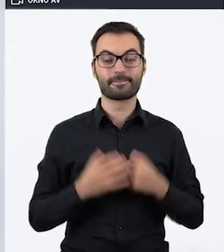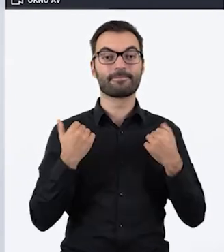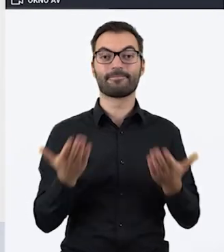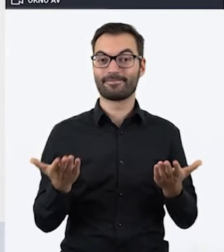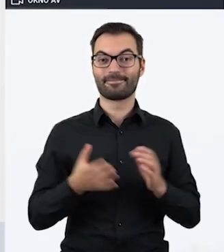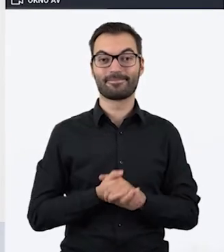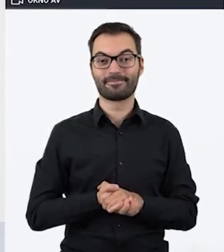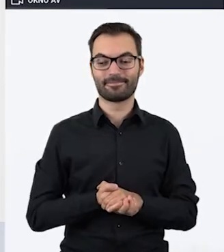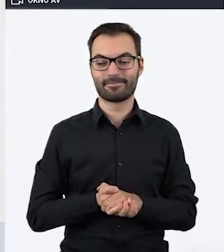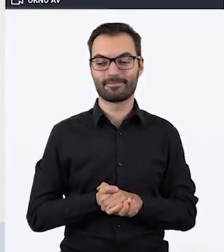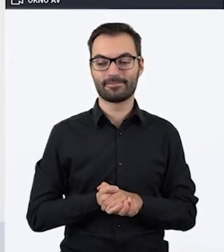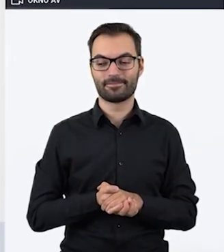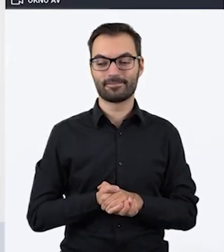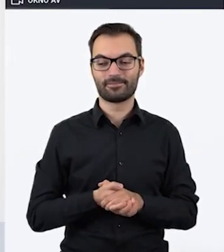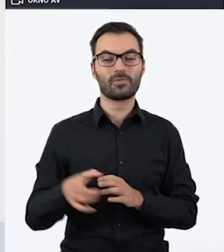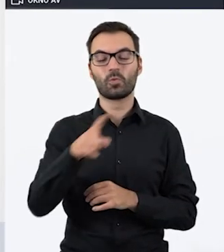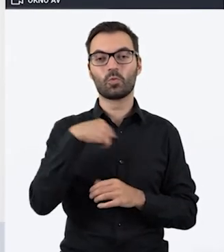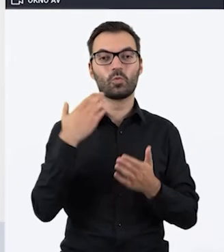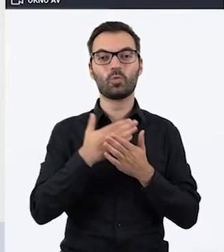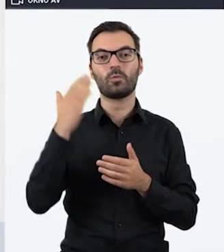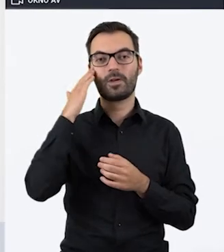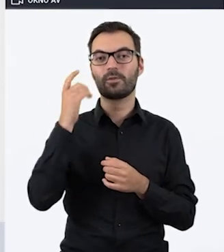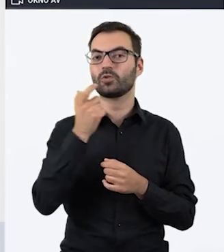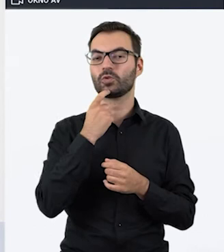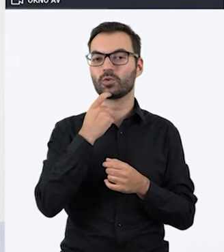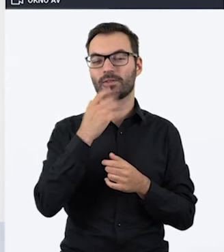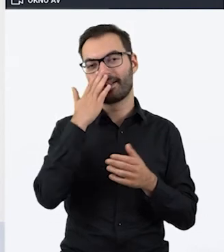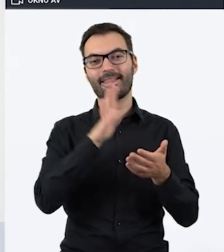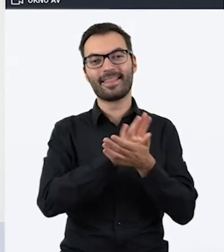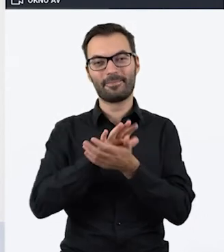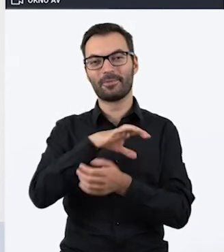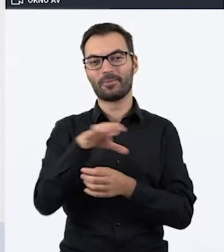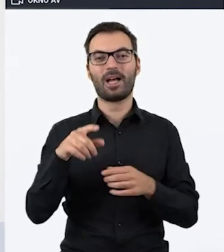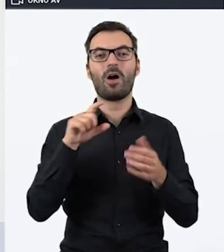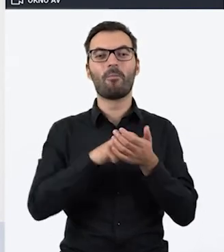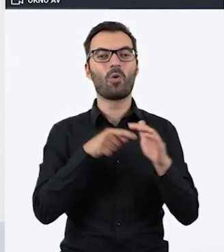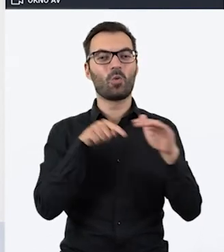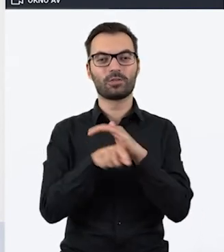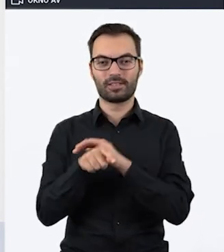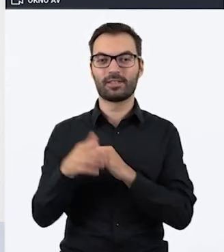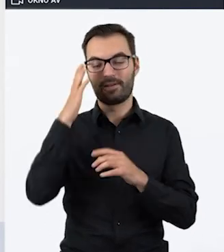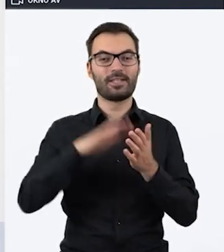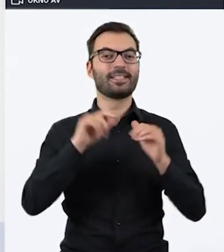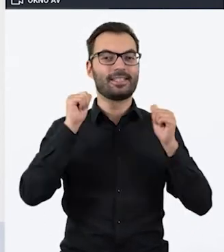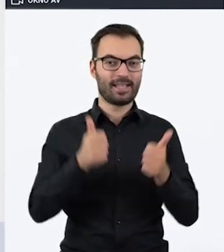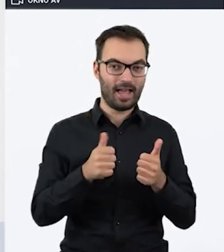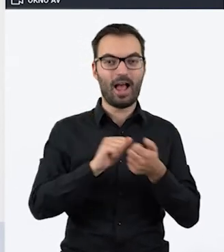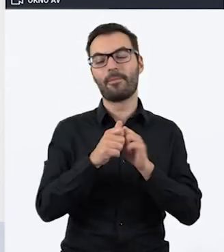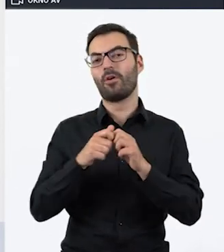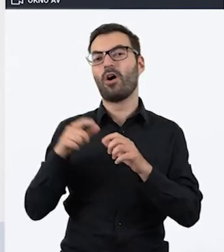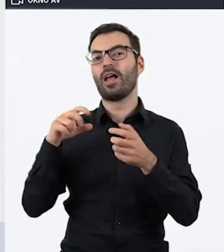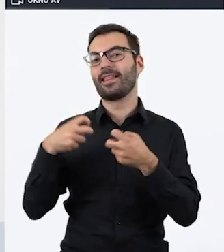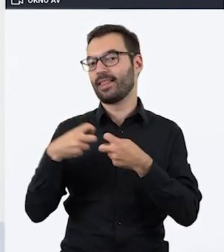Drodzy Państwo, dowiedzieliśmy się, czym są, jakie mamy rodzaje Escape Roomów. Wiemy, że dzielimy je na stacjonarne i